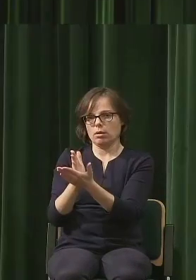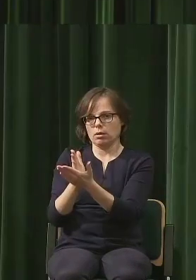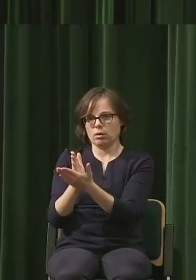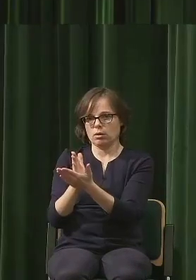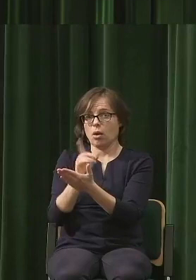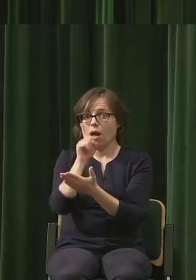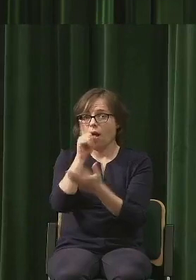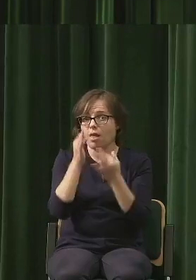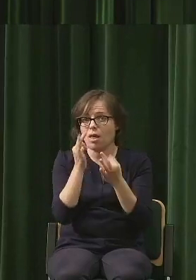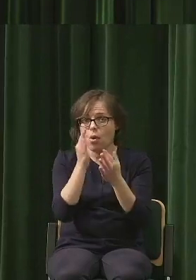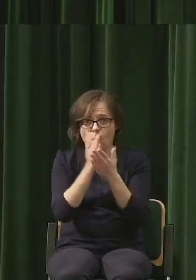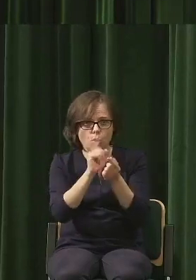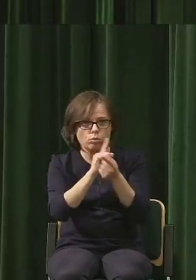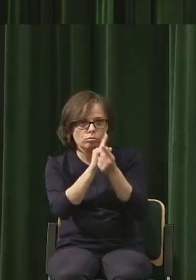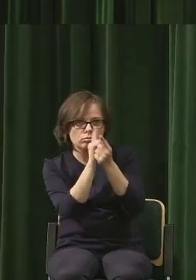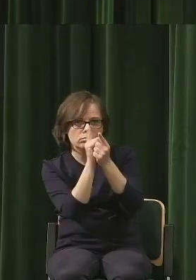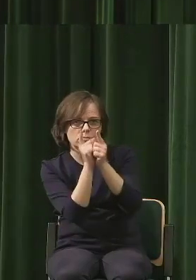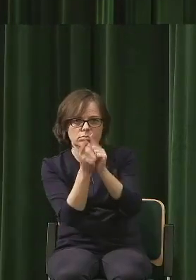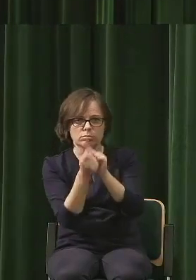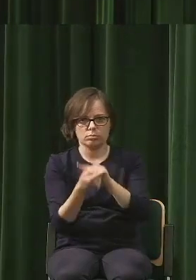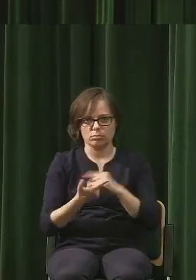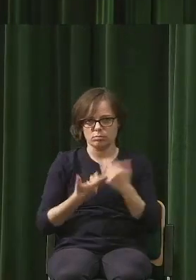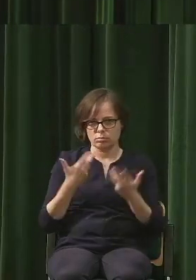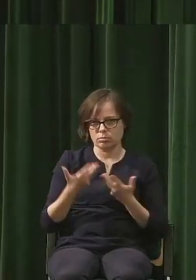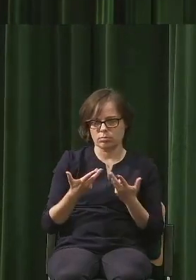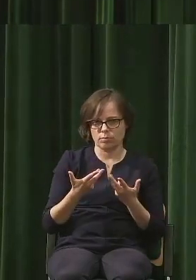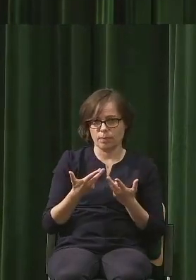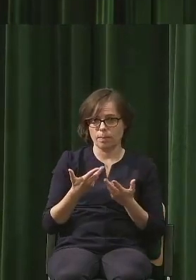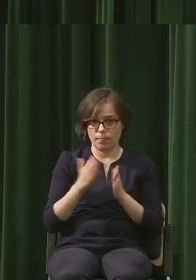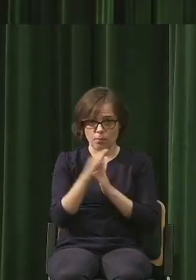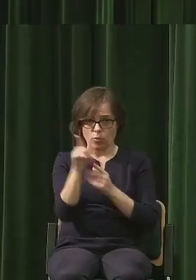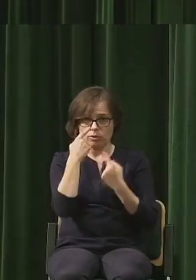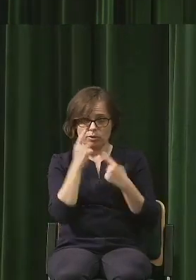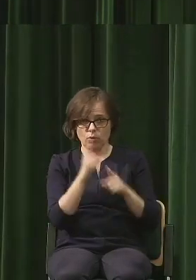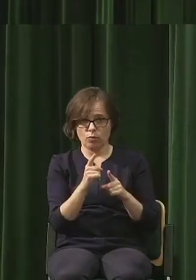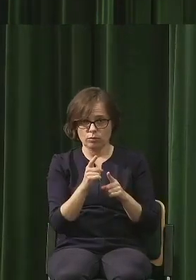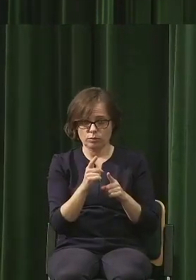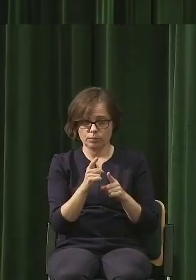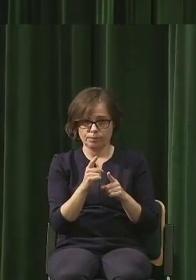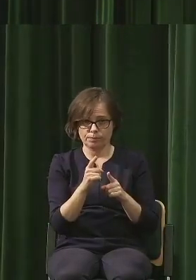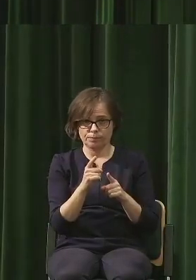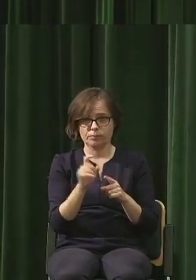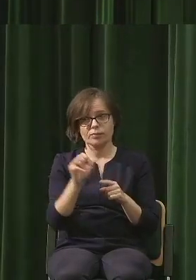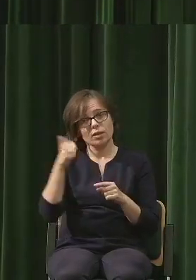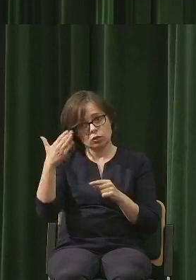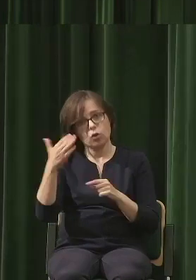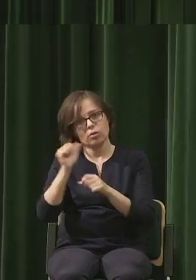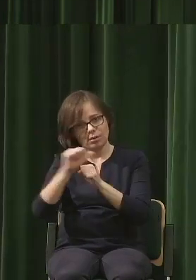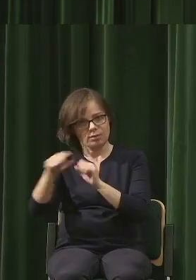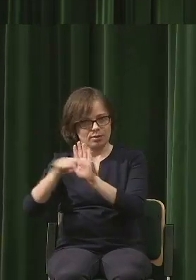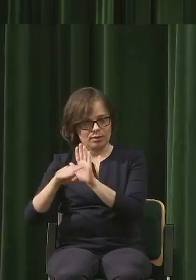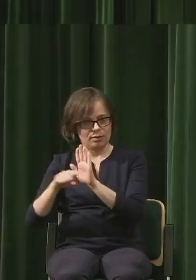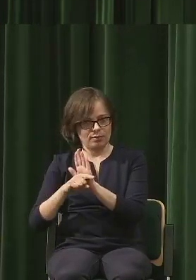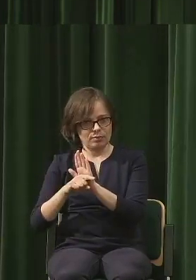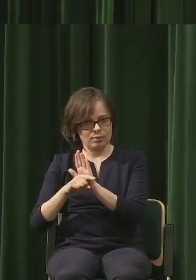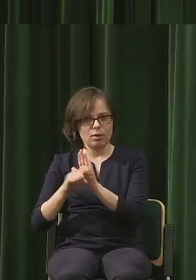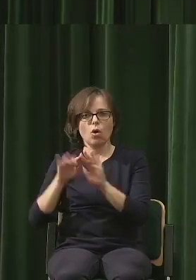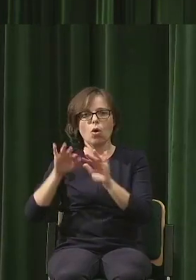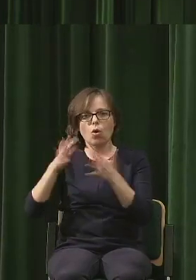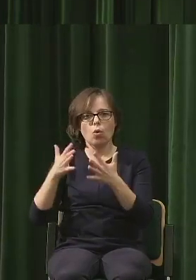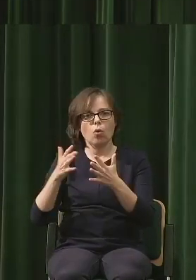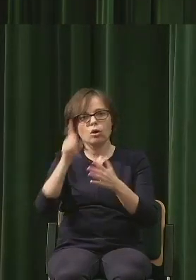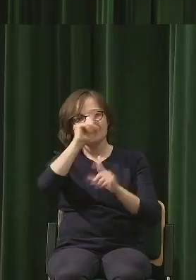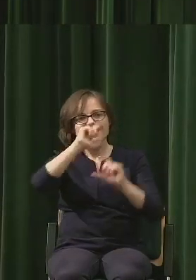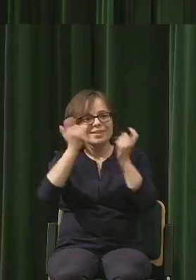cieniować. Między innymi zwróćmy uwagę, że z jednej strony są to negatywne zjawiska, takie, że nie ma awansu